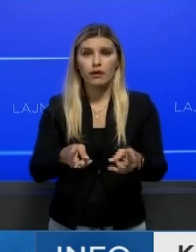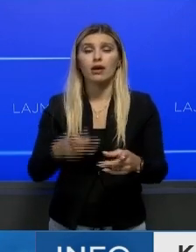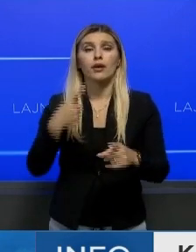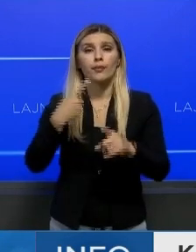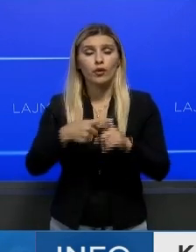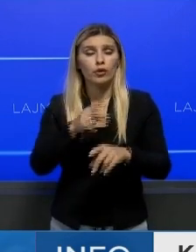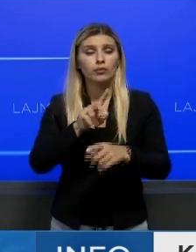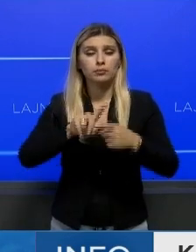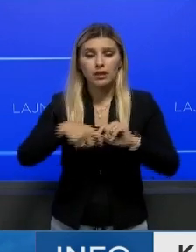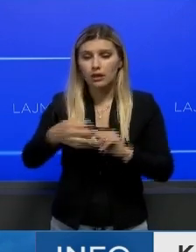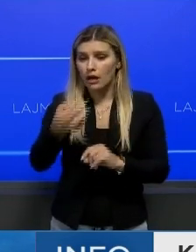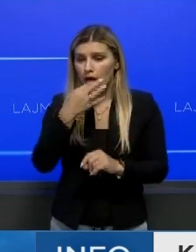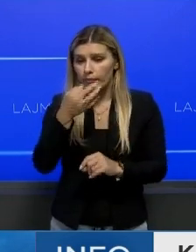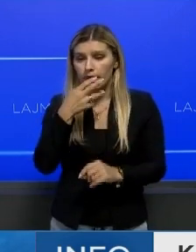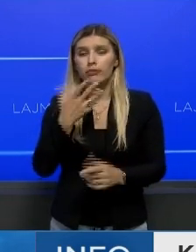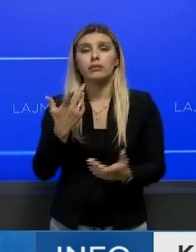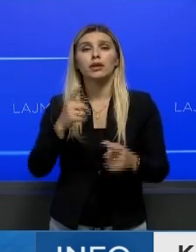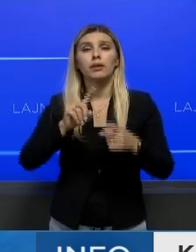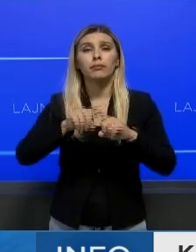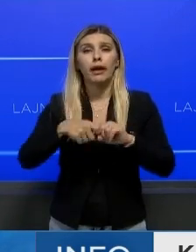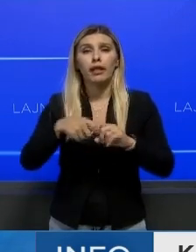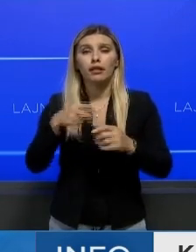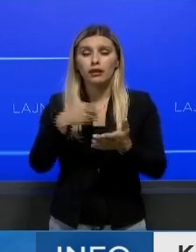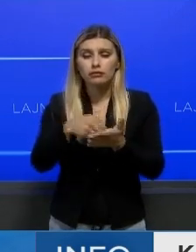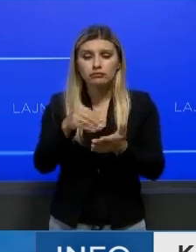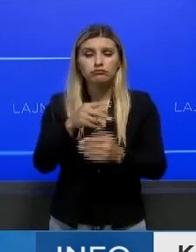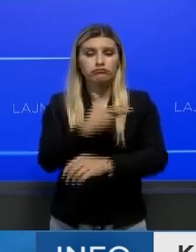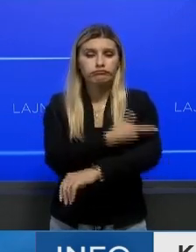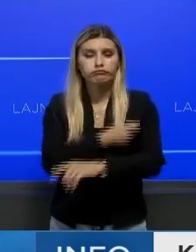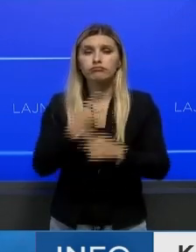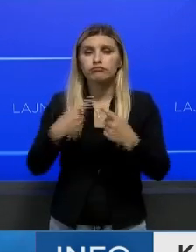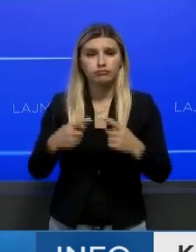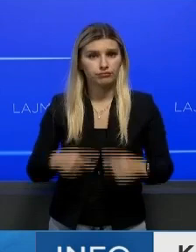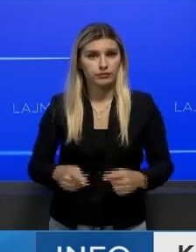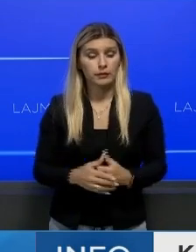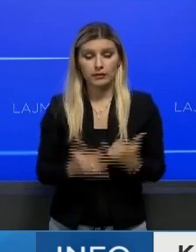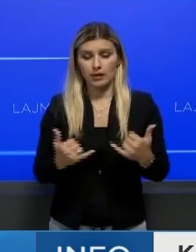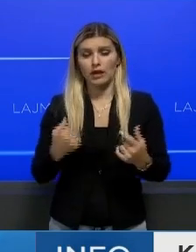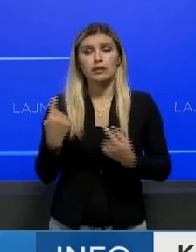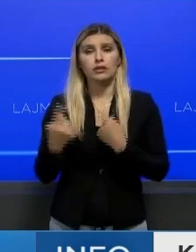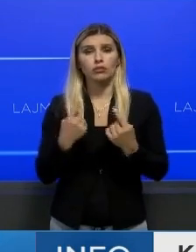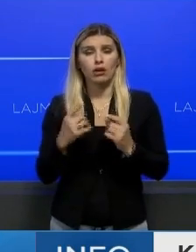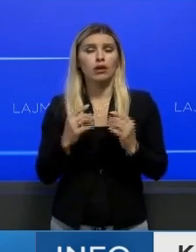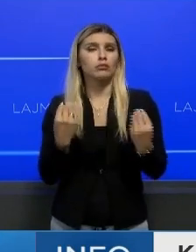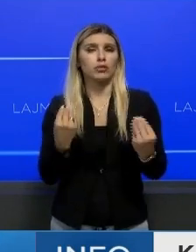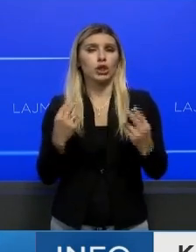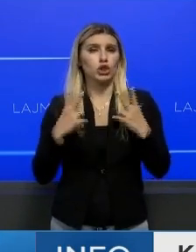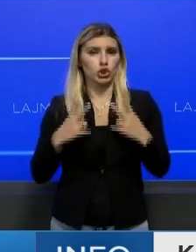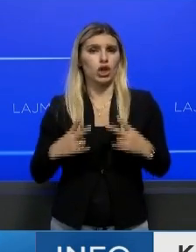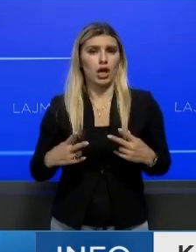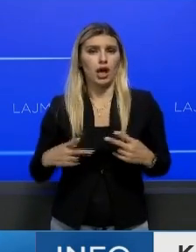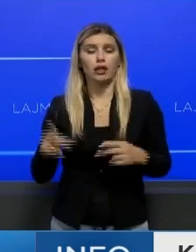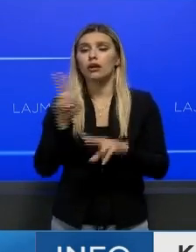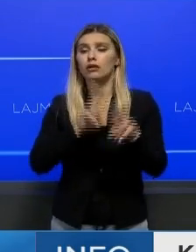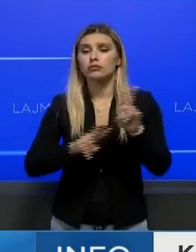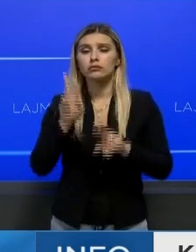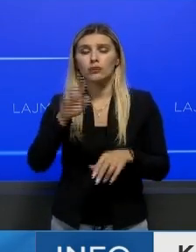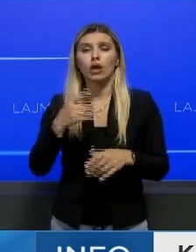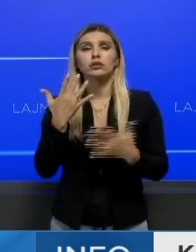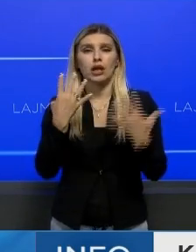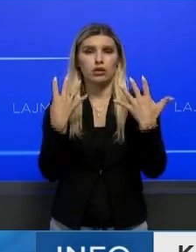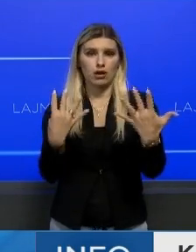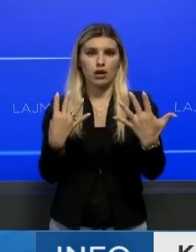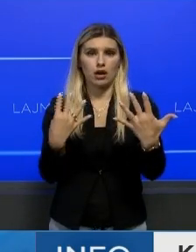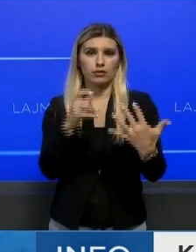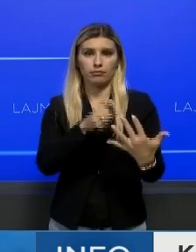shëndecor, funizimet me bona dhe material shpenzus. Situate qetë po parasitet aktualisht në klinikën infektive ku trajtim pomarin 9